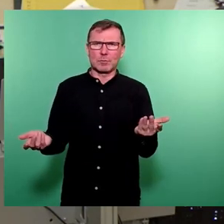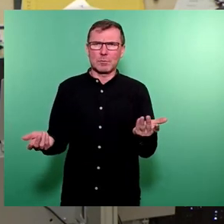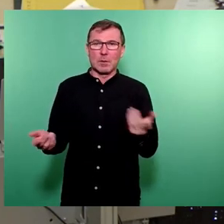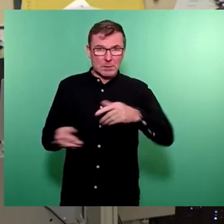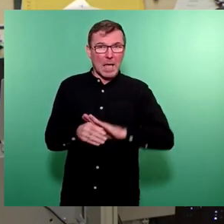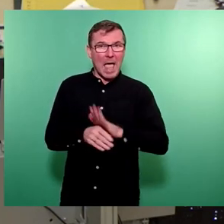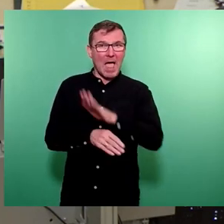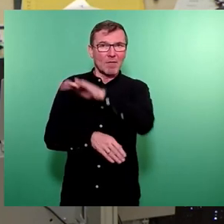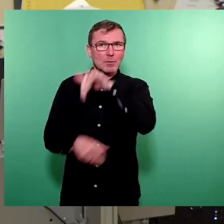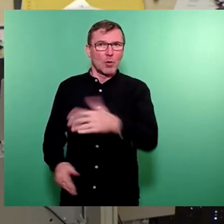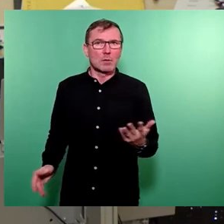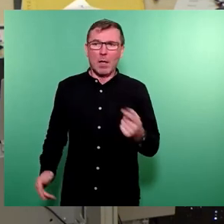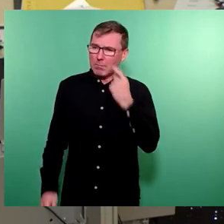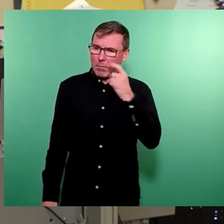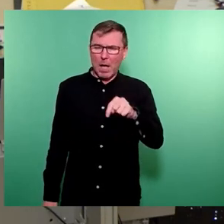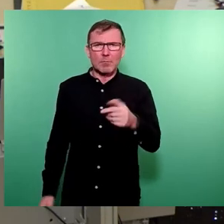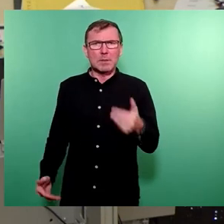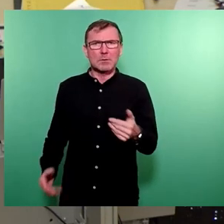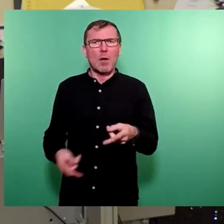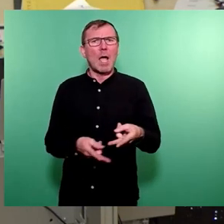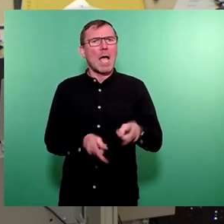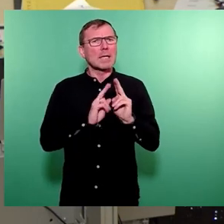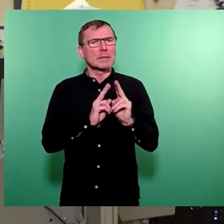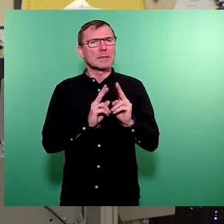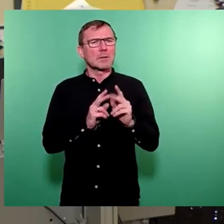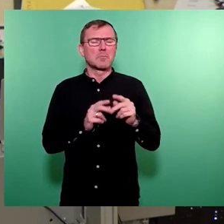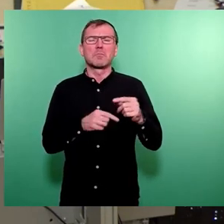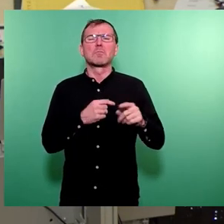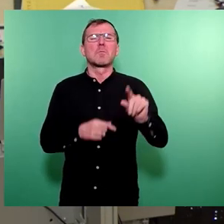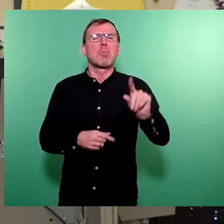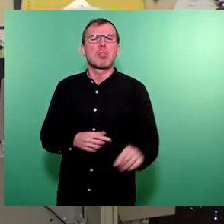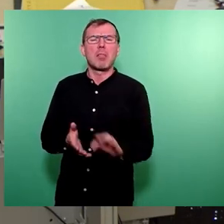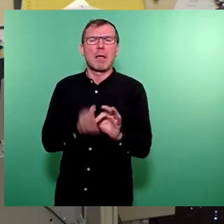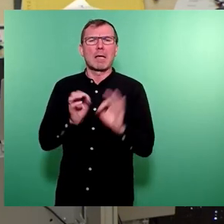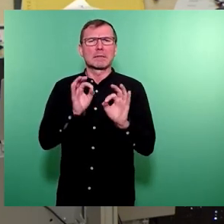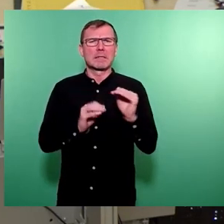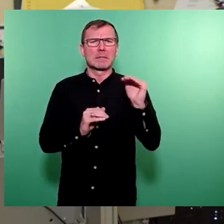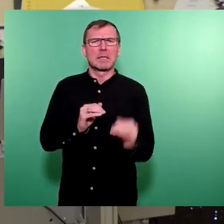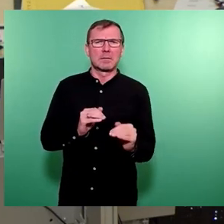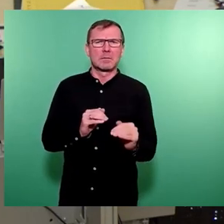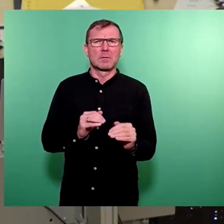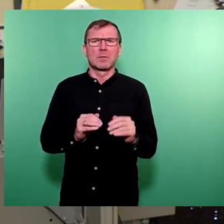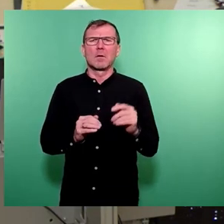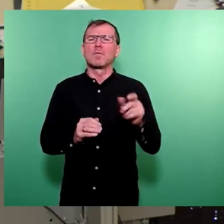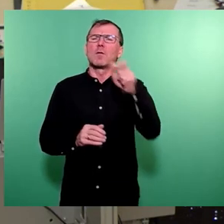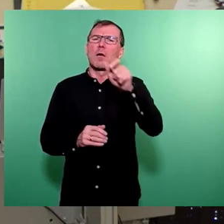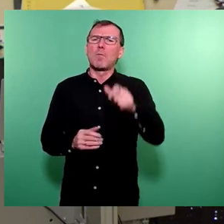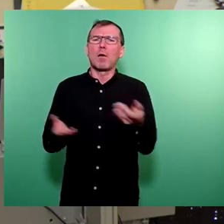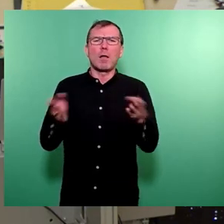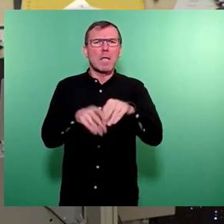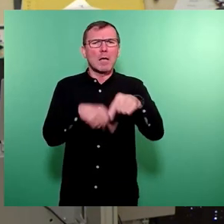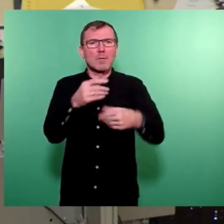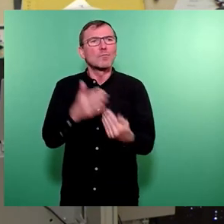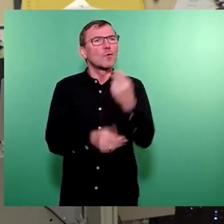ja. Im Moment sind die Kredite gelaufen mit sehr geringen Prozentzahlen. Die Kredite laufen von den Bürgern aus, die müssen einen neuen